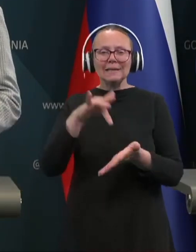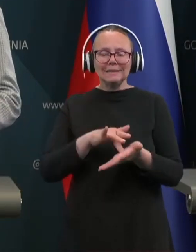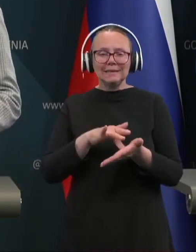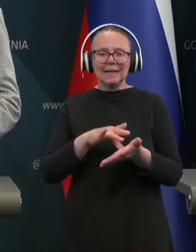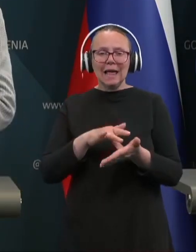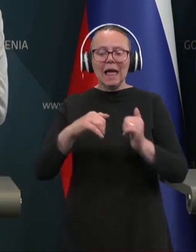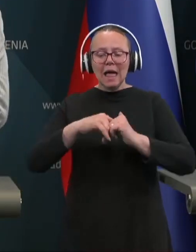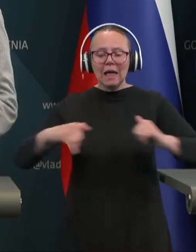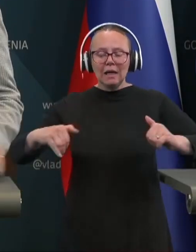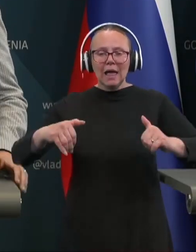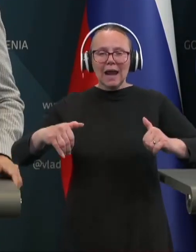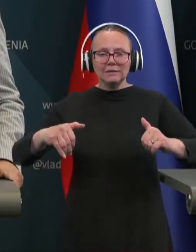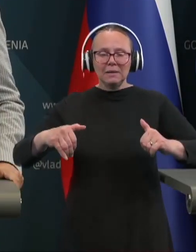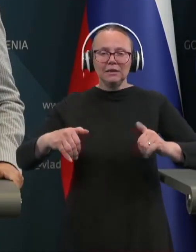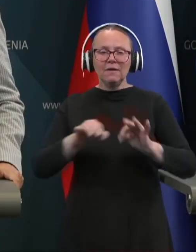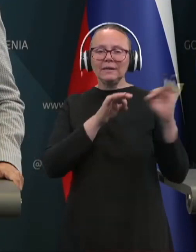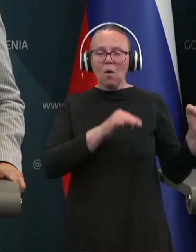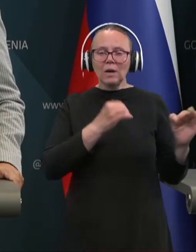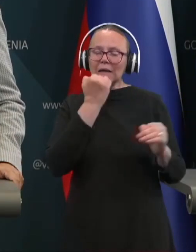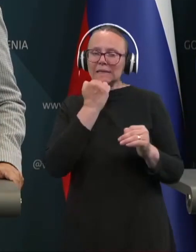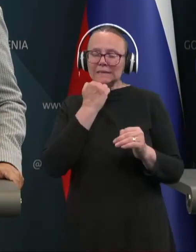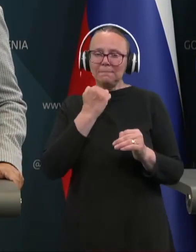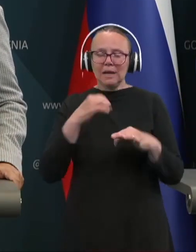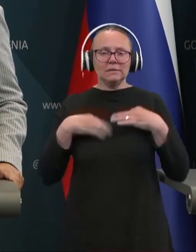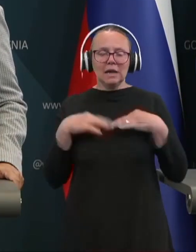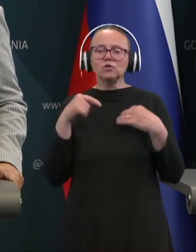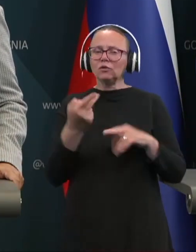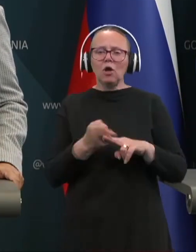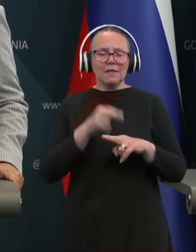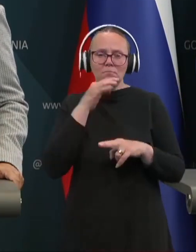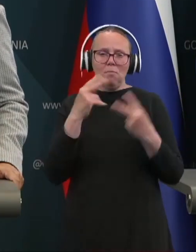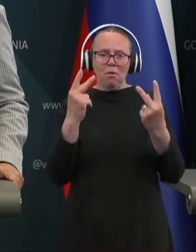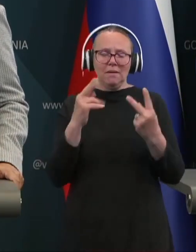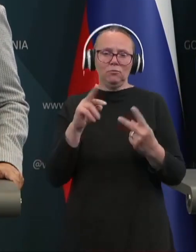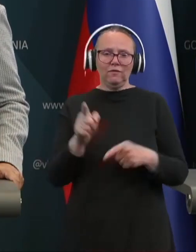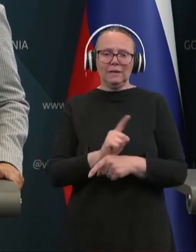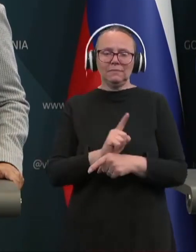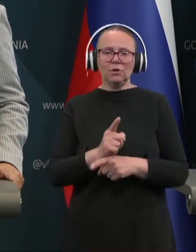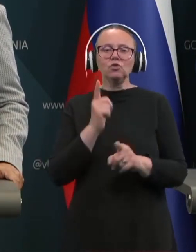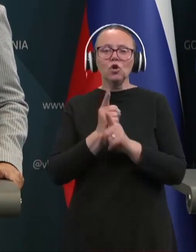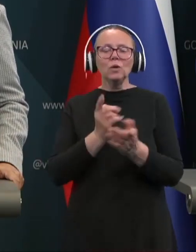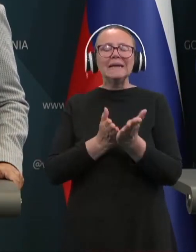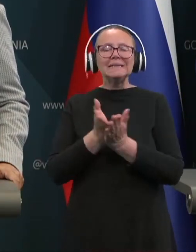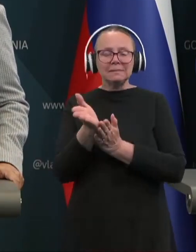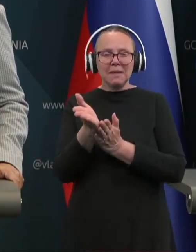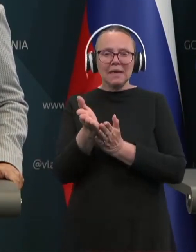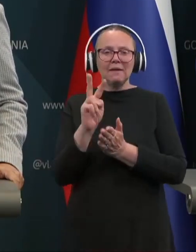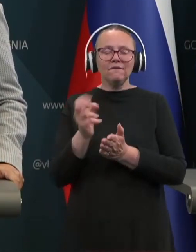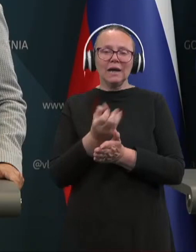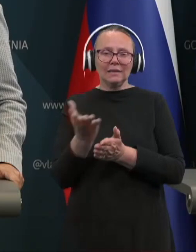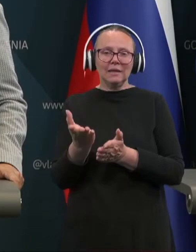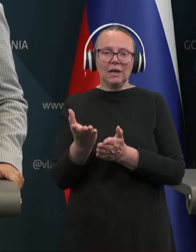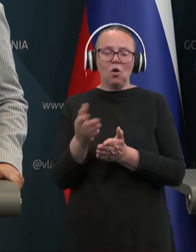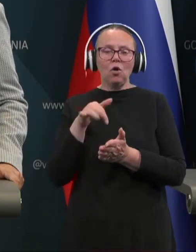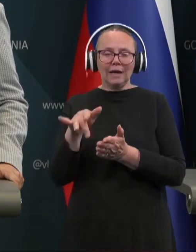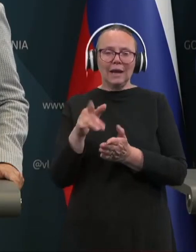razmejitve javnega in zasebnega zdravstva, kar je najbolj pomembno v tem trenutku in tudi smer, v katero